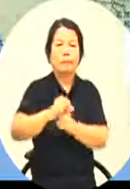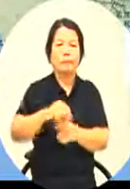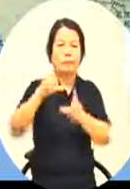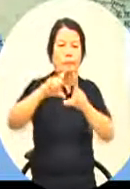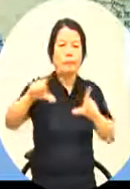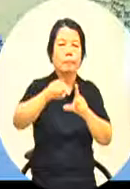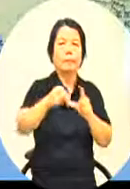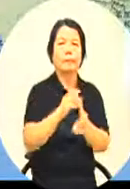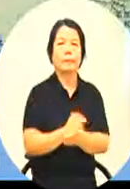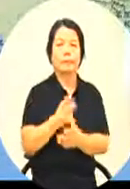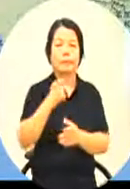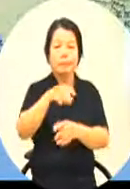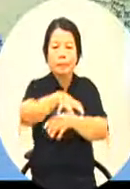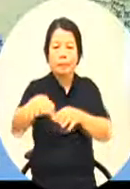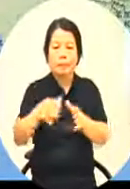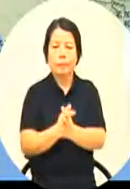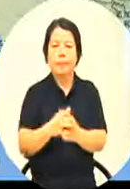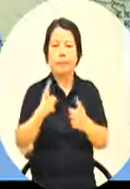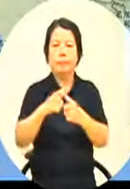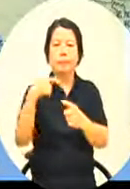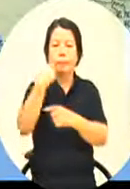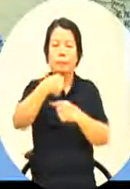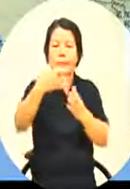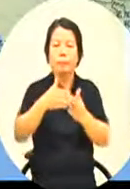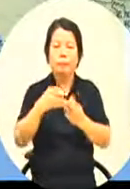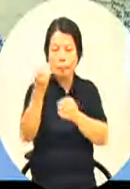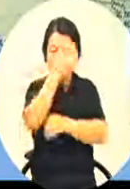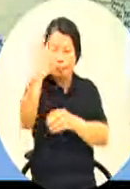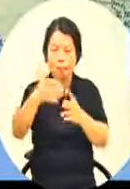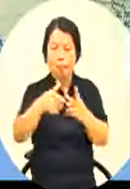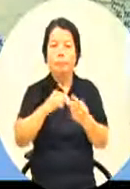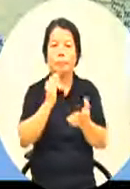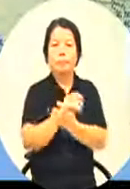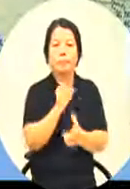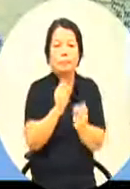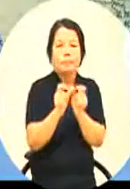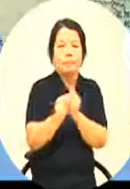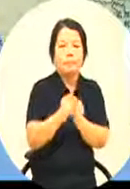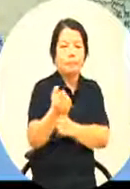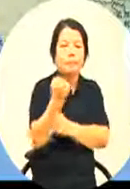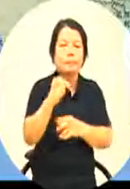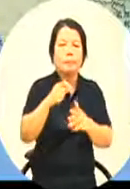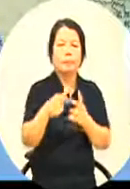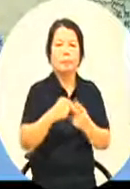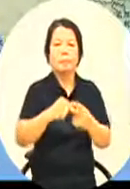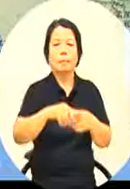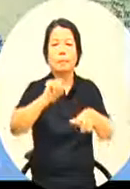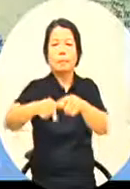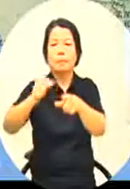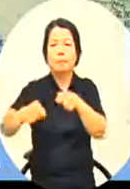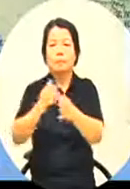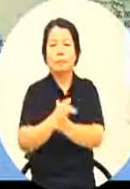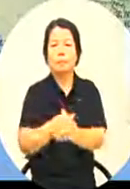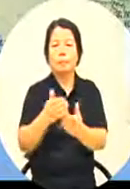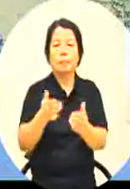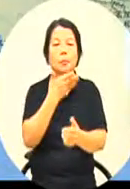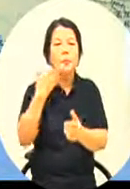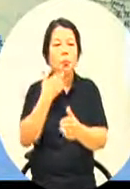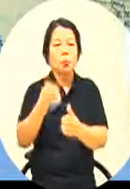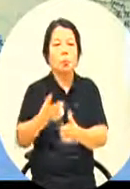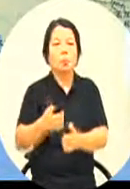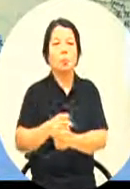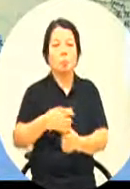些区域的人口结构非常年轻消费力很强企业的获利的基准很高